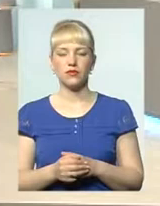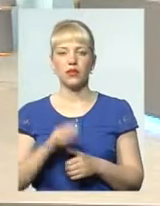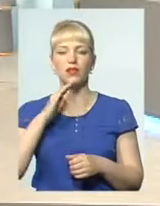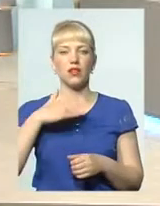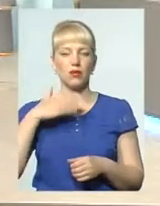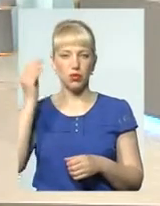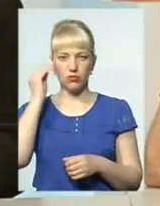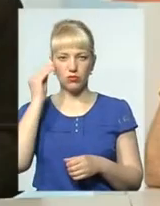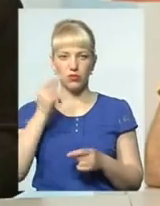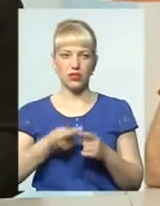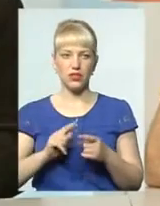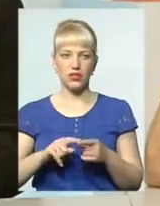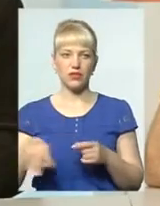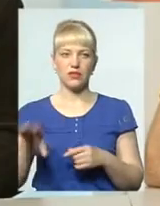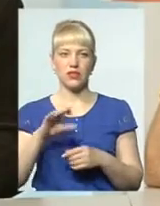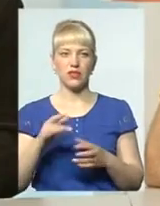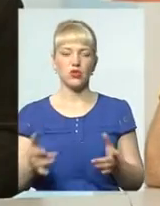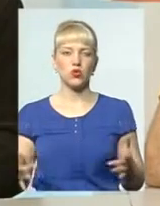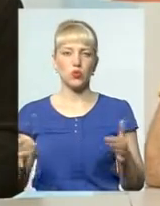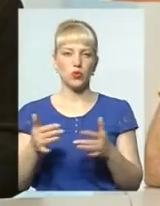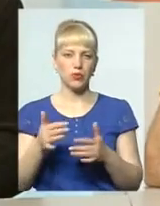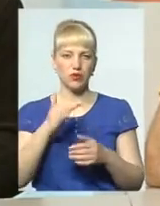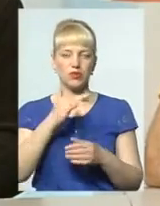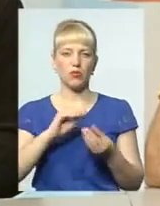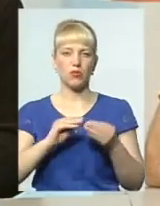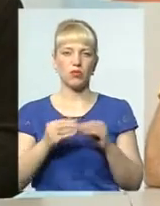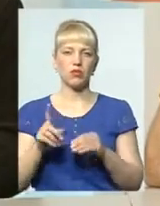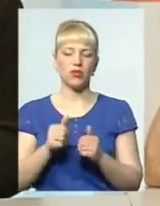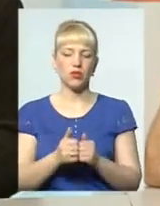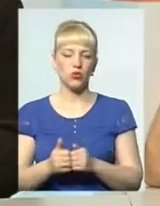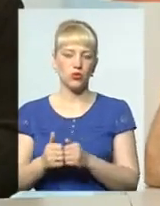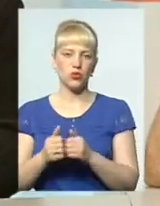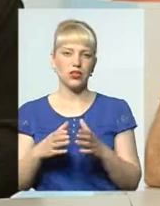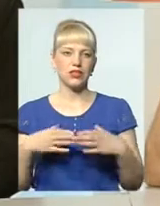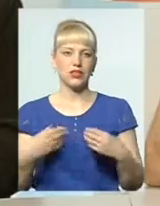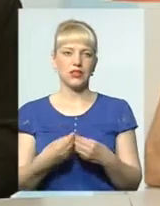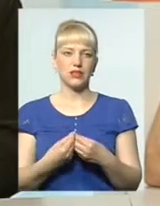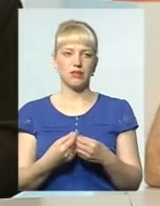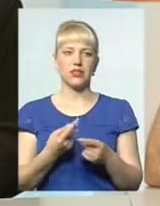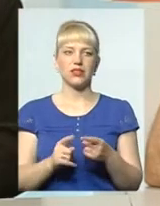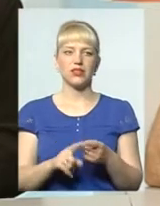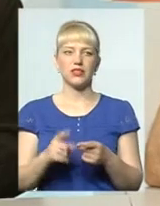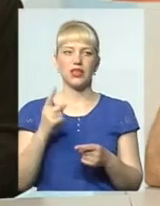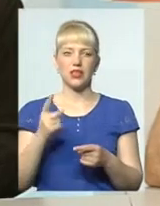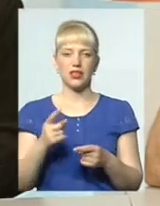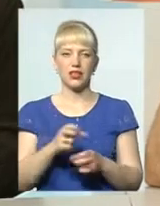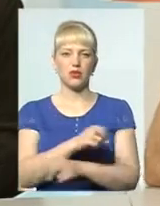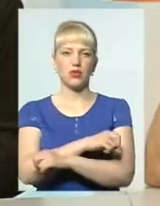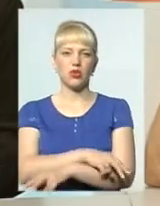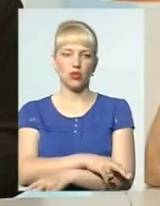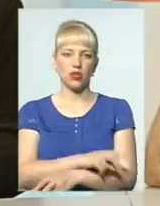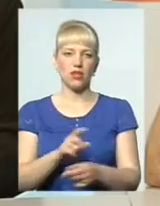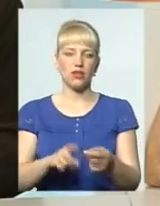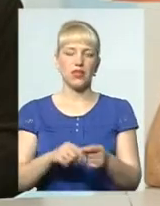думку, скоріше за все, це сокупність проблем, яку оточують сім'ї, родини. Це і біднота, це і